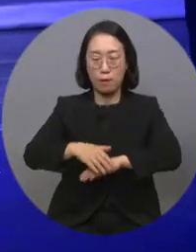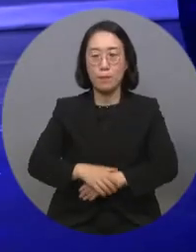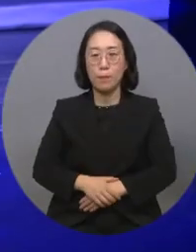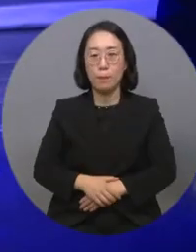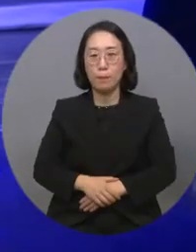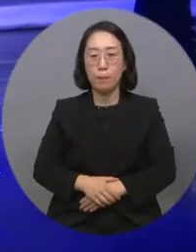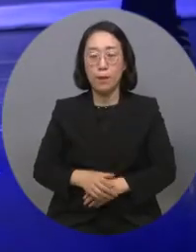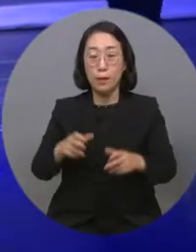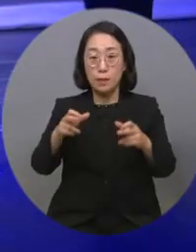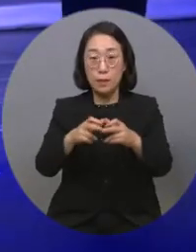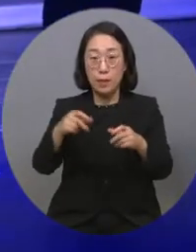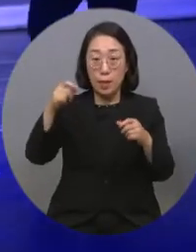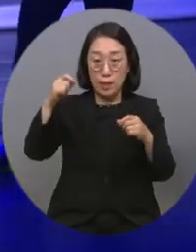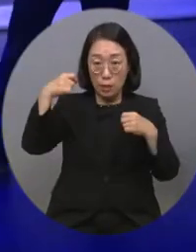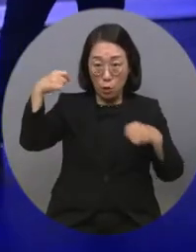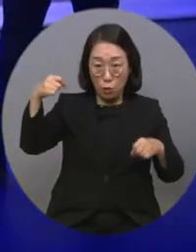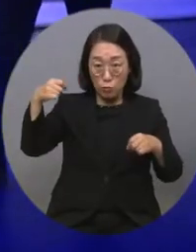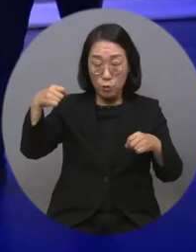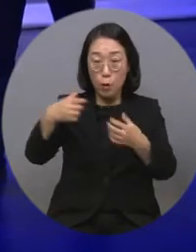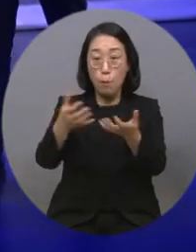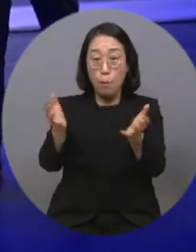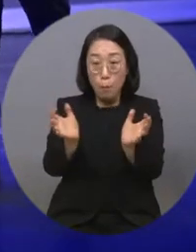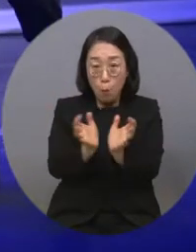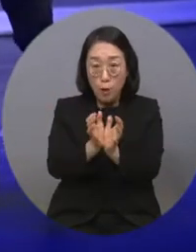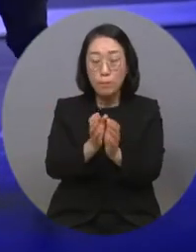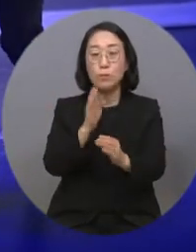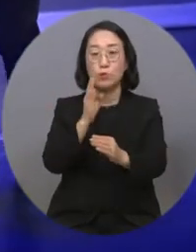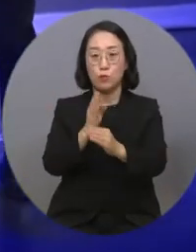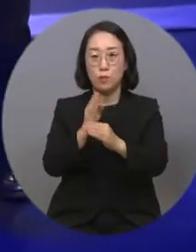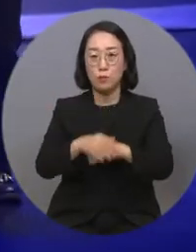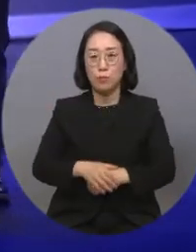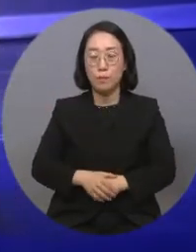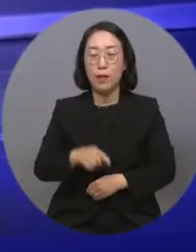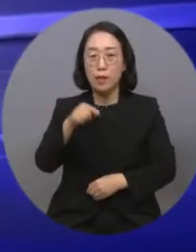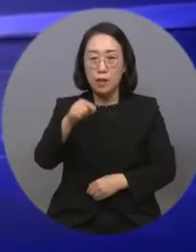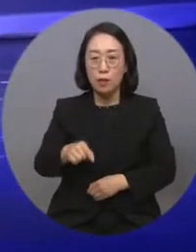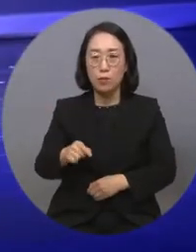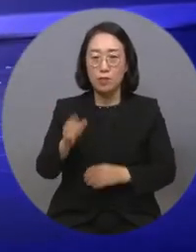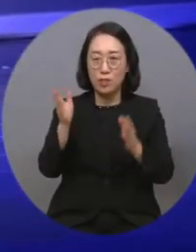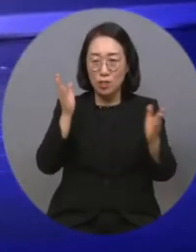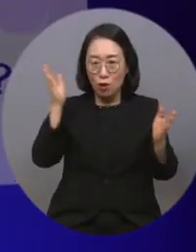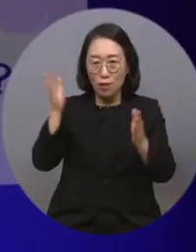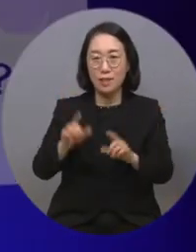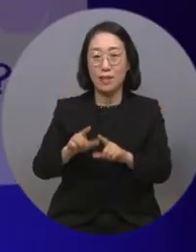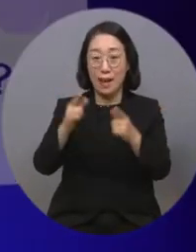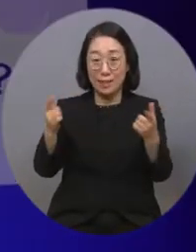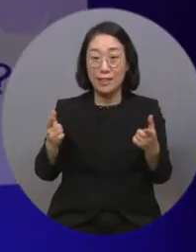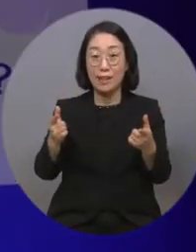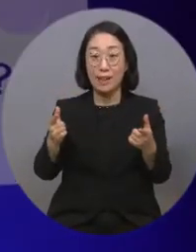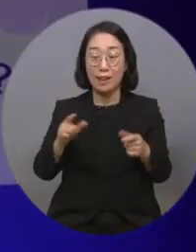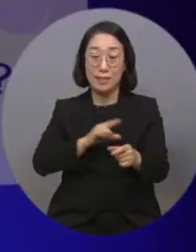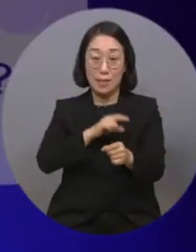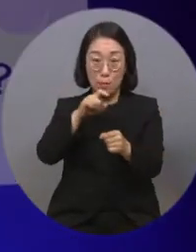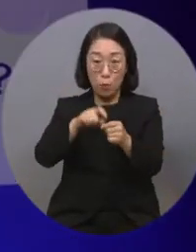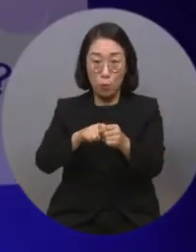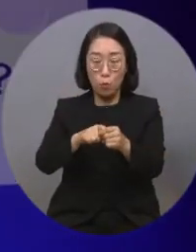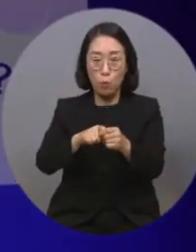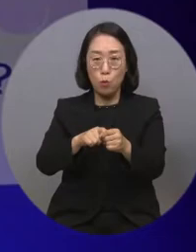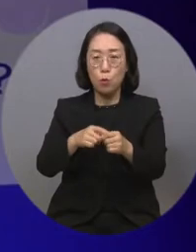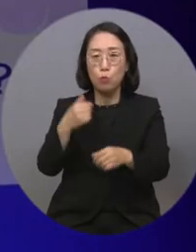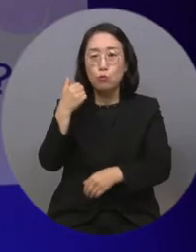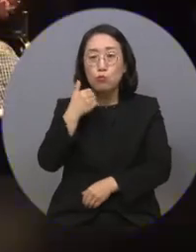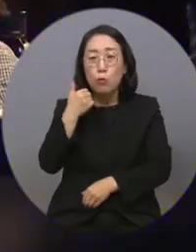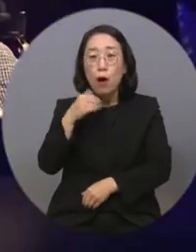발달 장애인 연극 자조모임을 중심으로 만들어진 연극 이것은 연극이 아니다는 기준이 누군데를